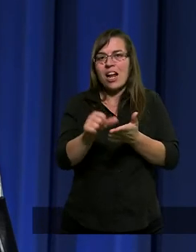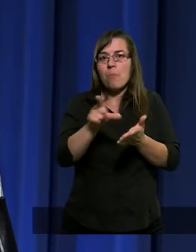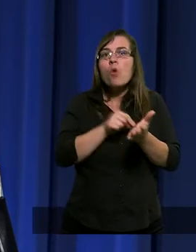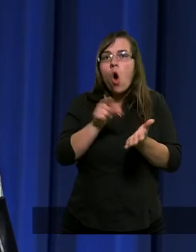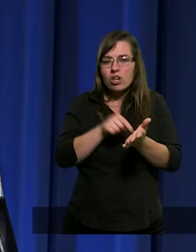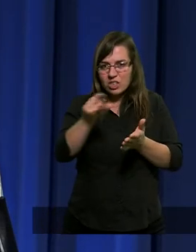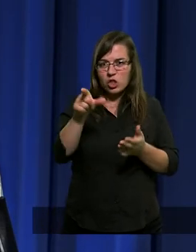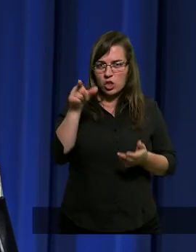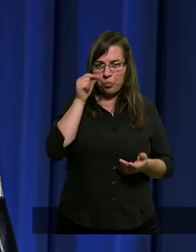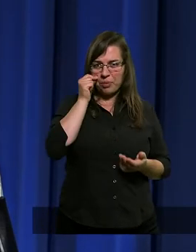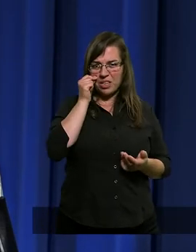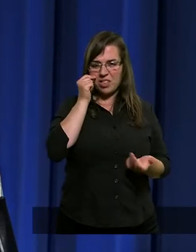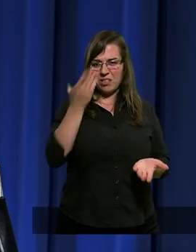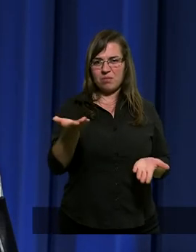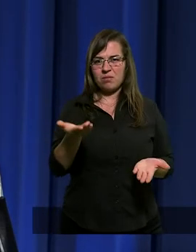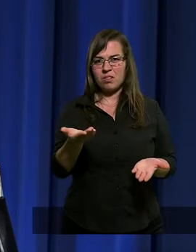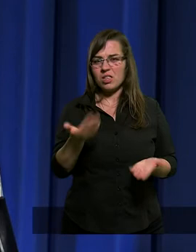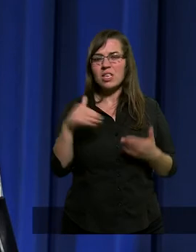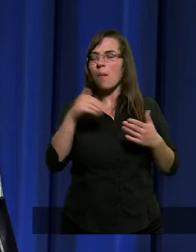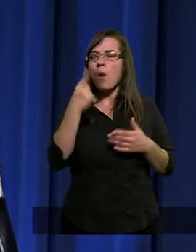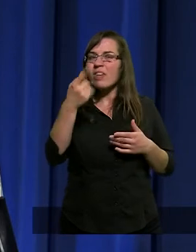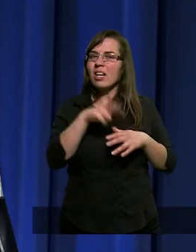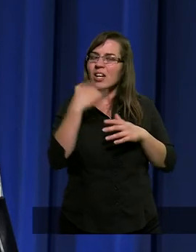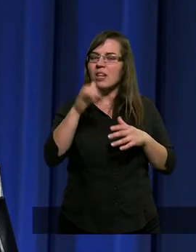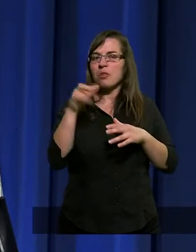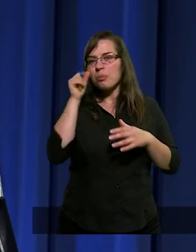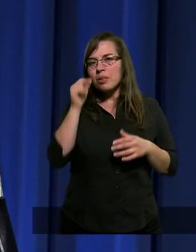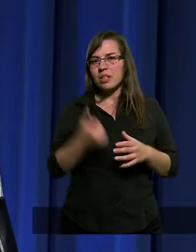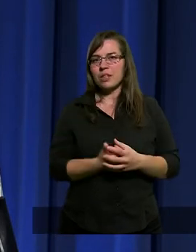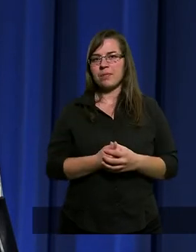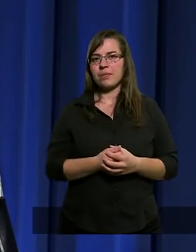Nie mogłeś jednej godziny czuwać ze mną?